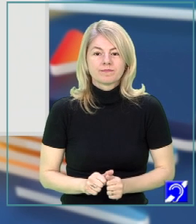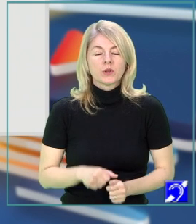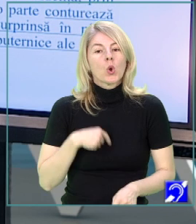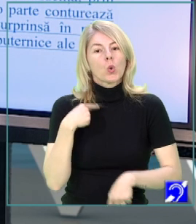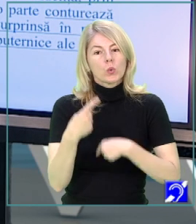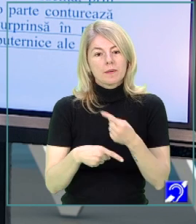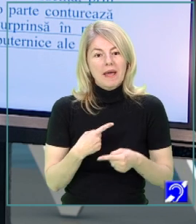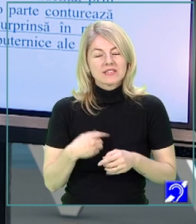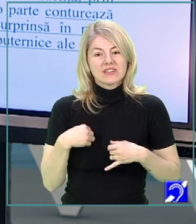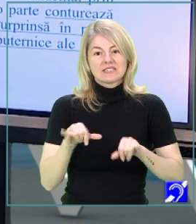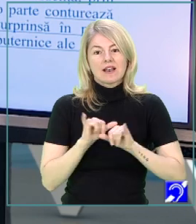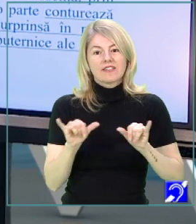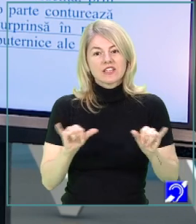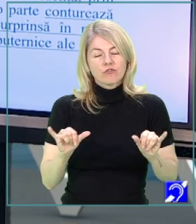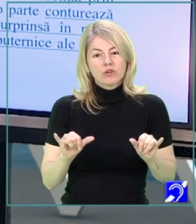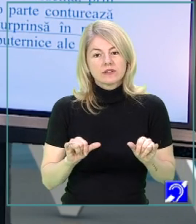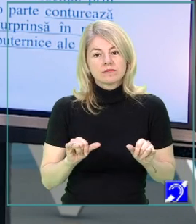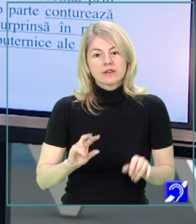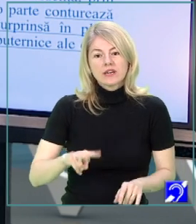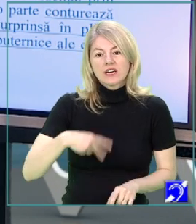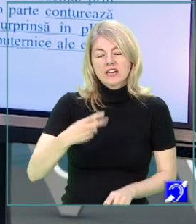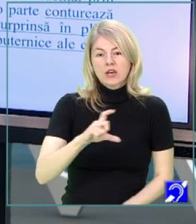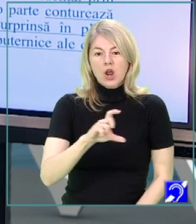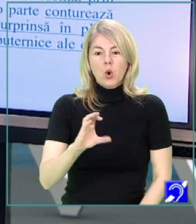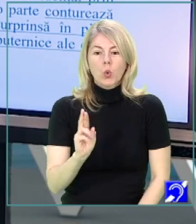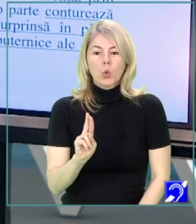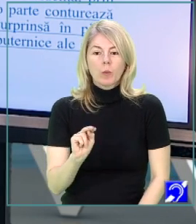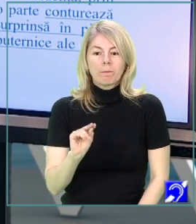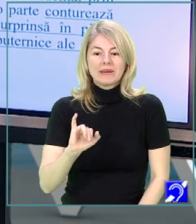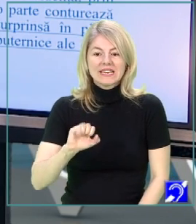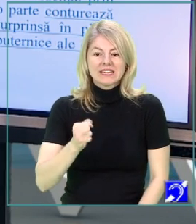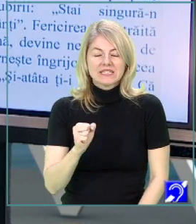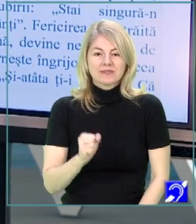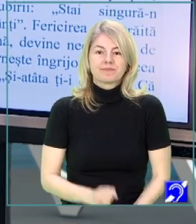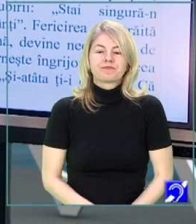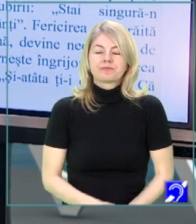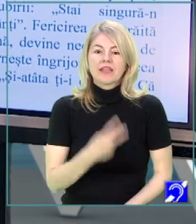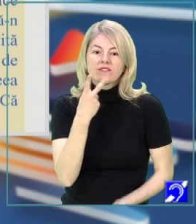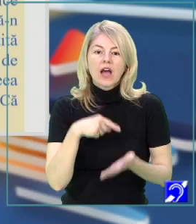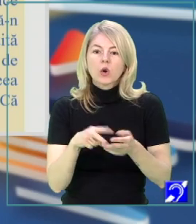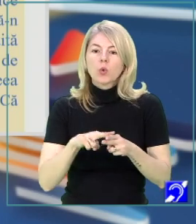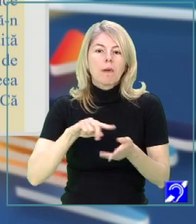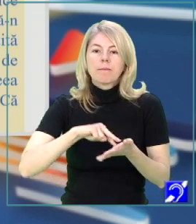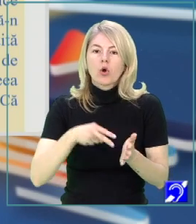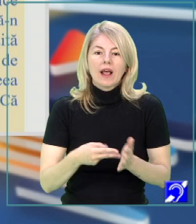Urmează să le dezvolt în conținutul compunerii. Și vreau să vă arăt cum am organizat.